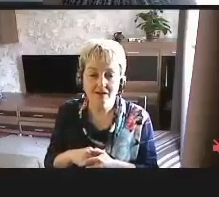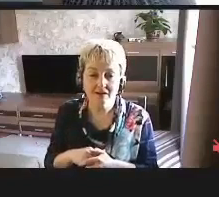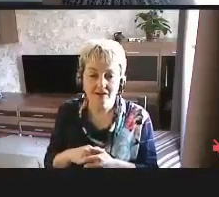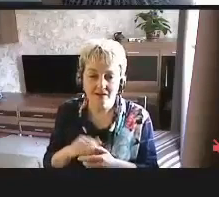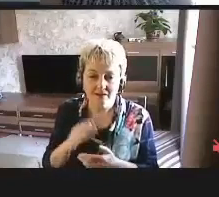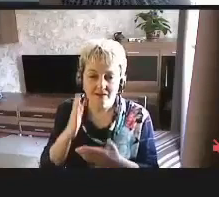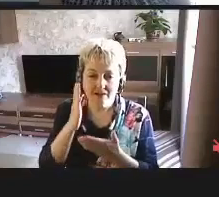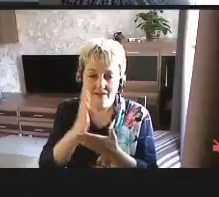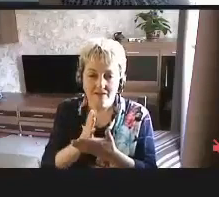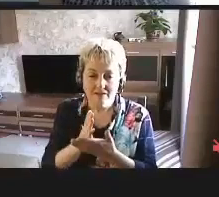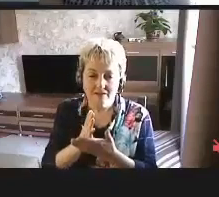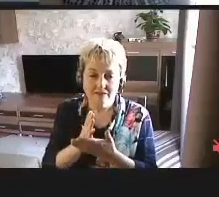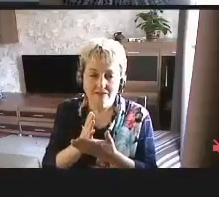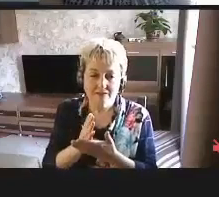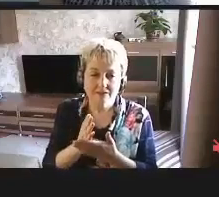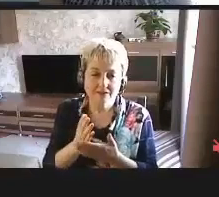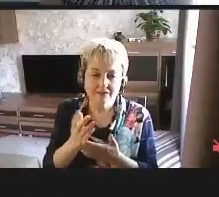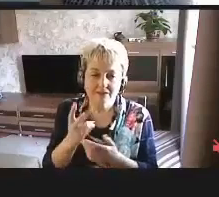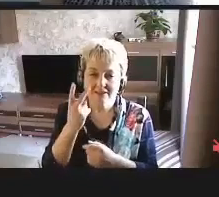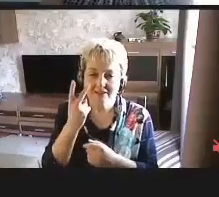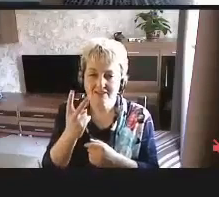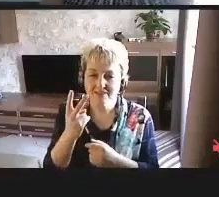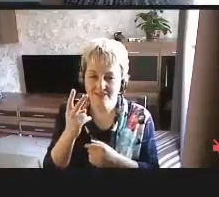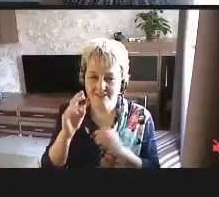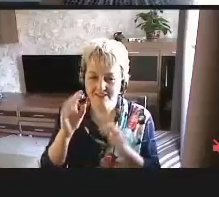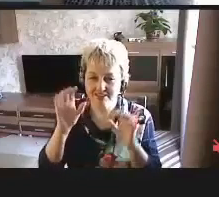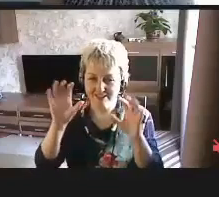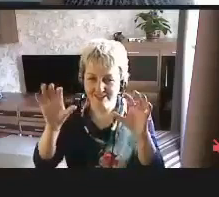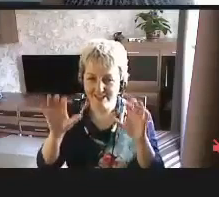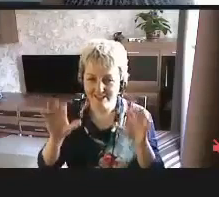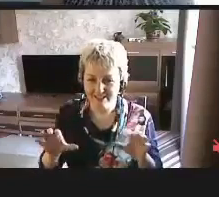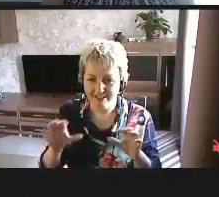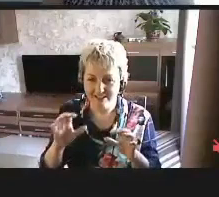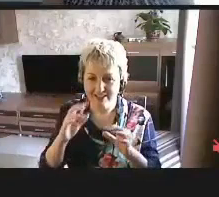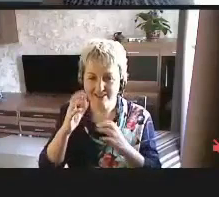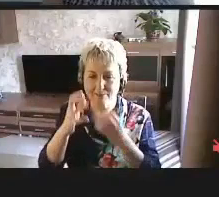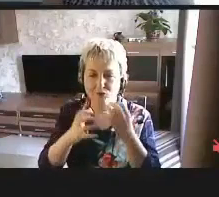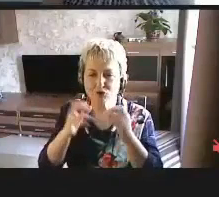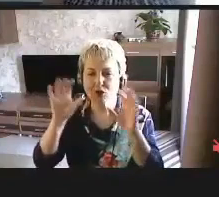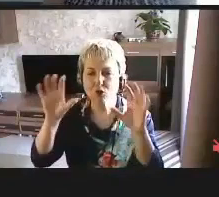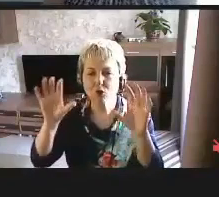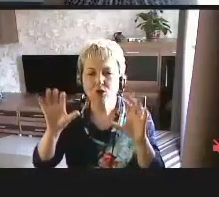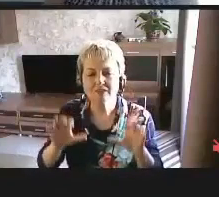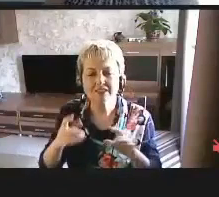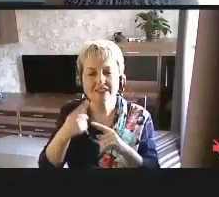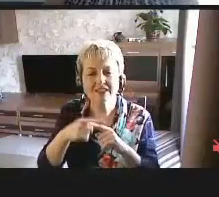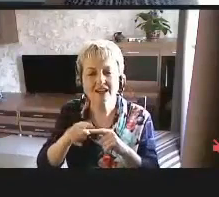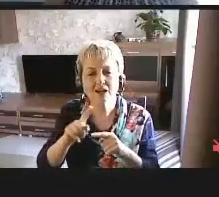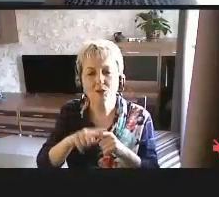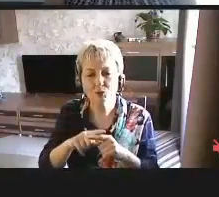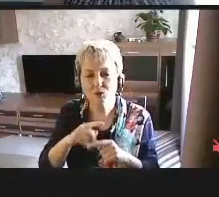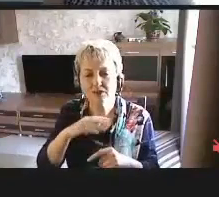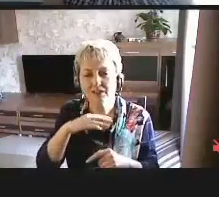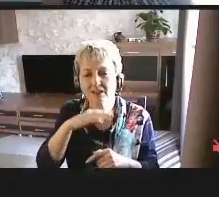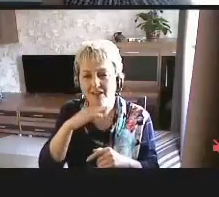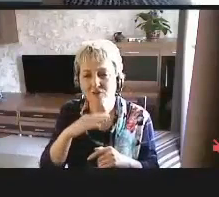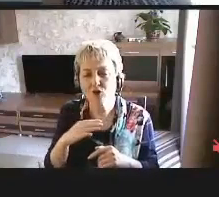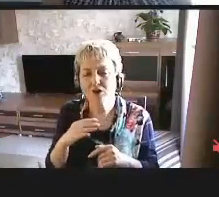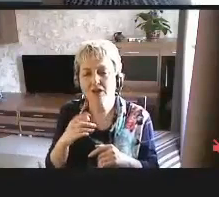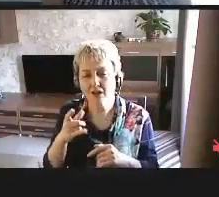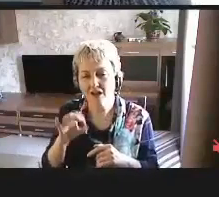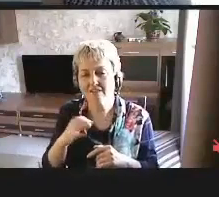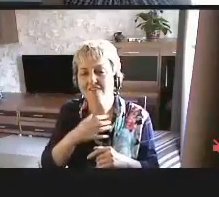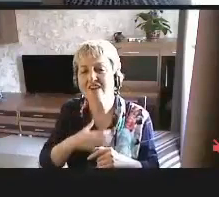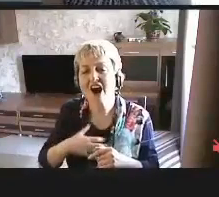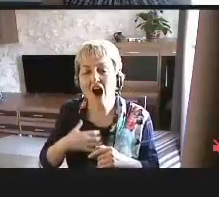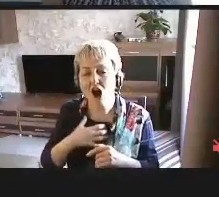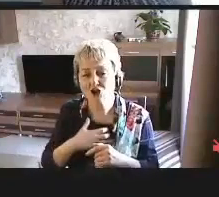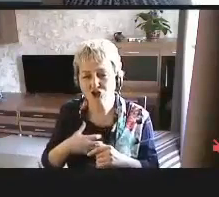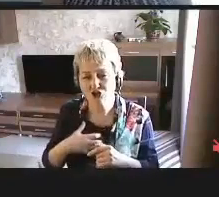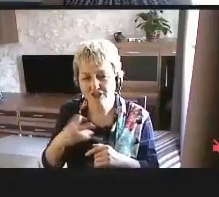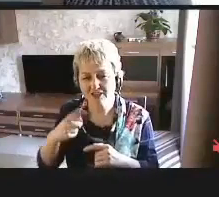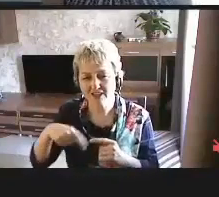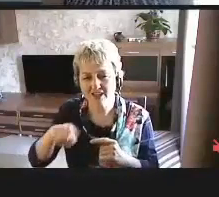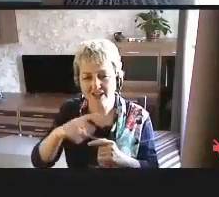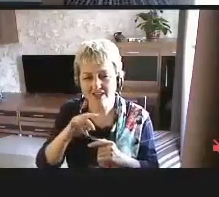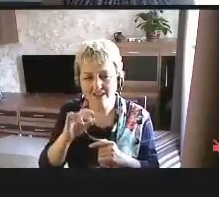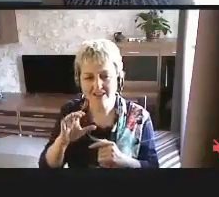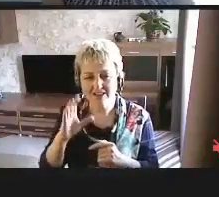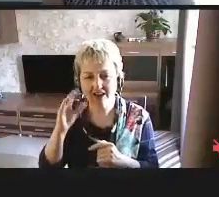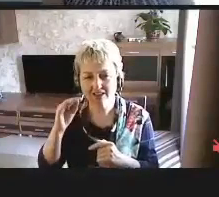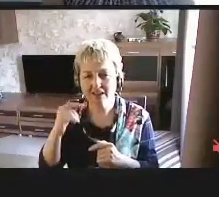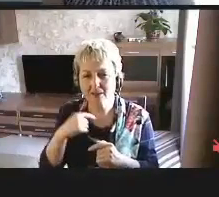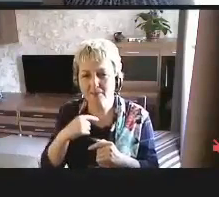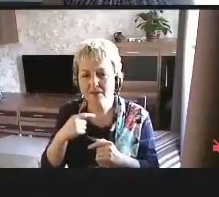Есть две статьи в Конвенции, которые довольно важны для нас, когда мы